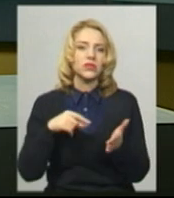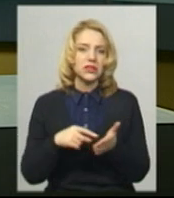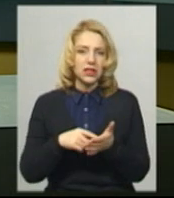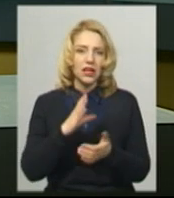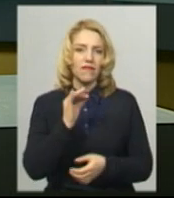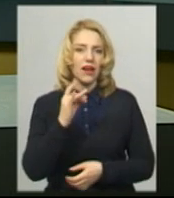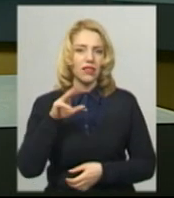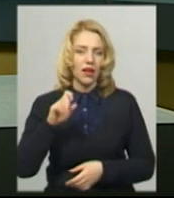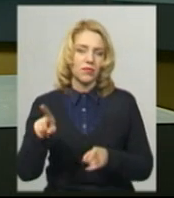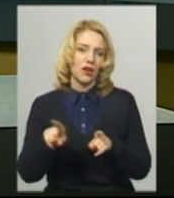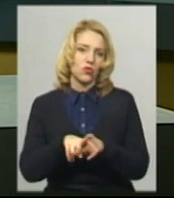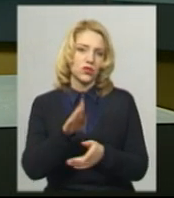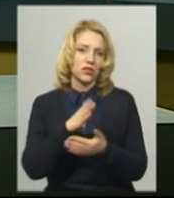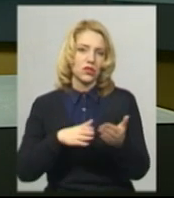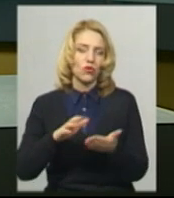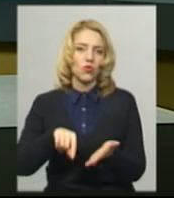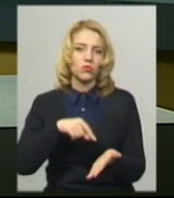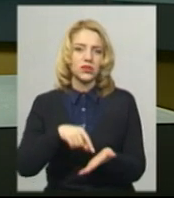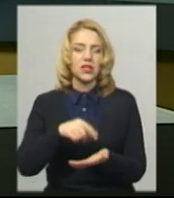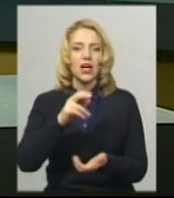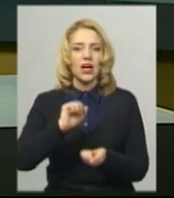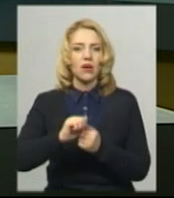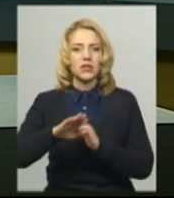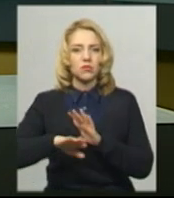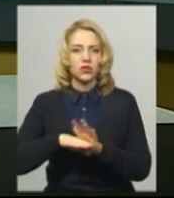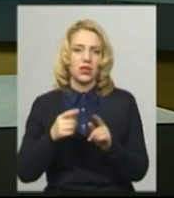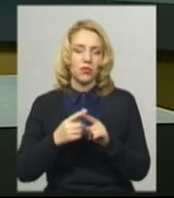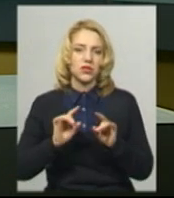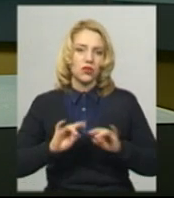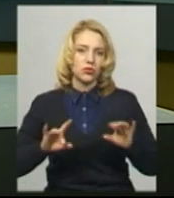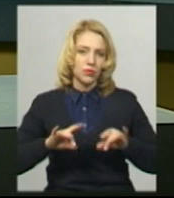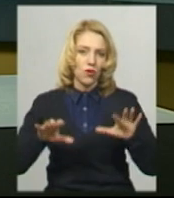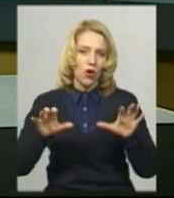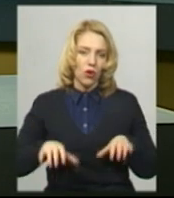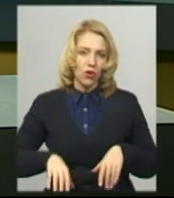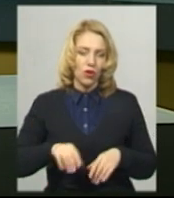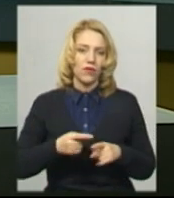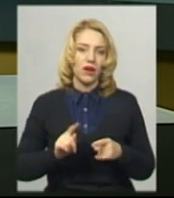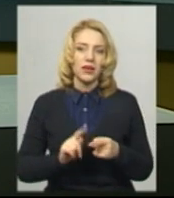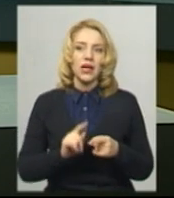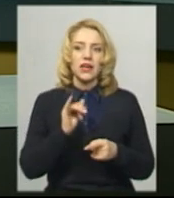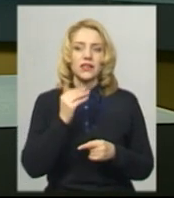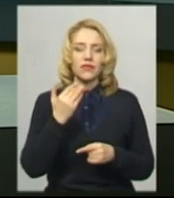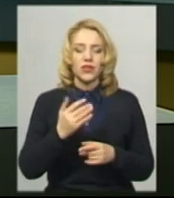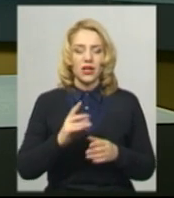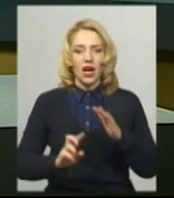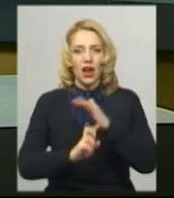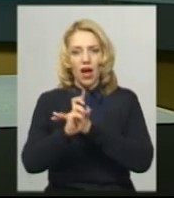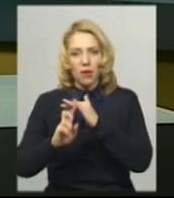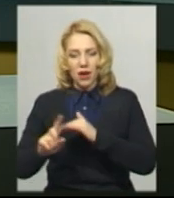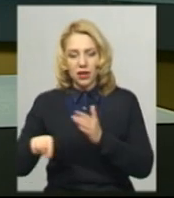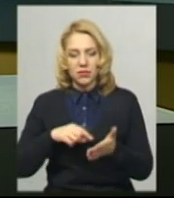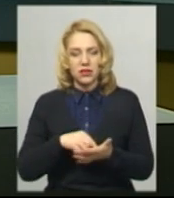-Подільському. Про це розповів міський голова Кам'янці-Подільського Михайло Сімашкевич. За його словами, у храмах міста о 14